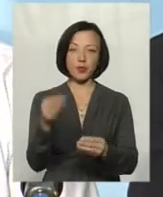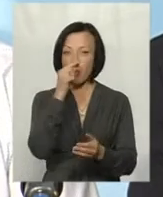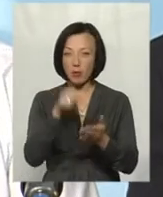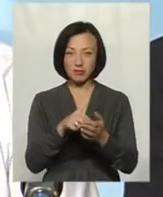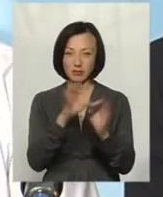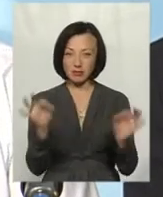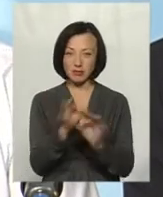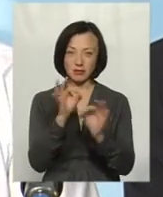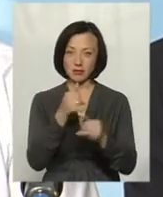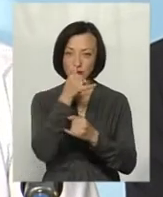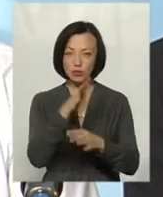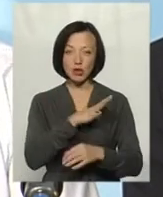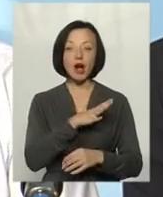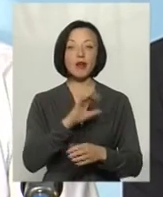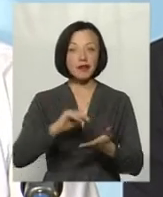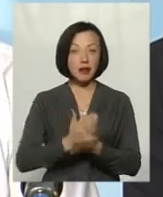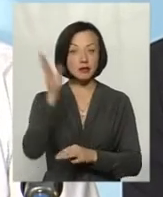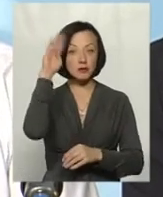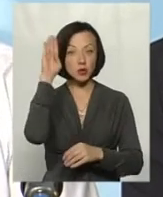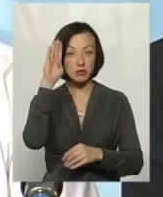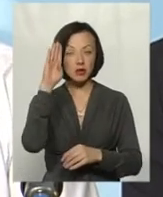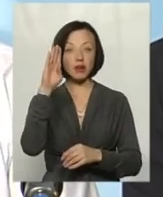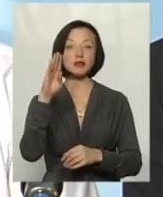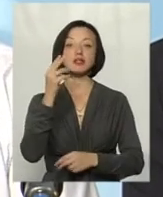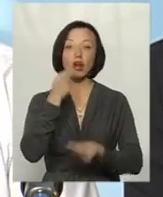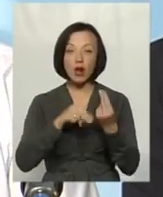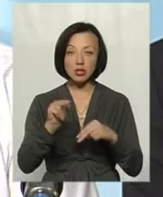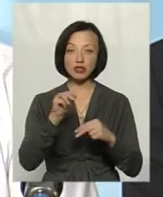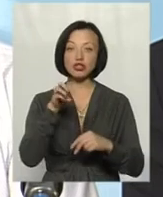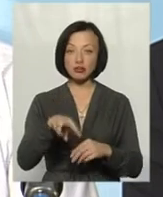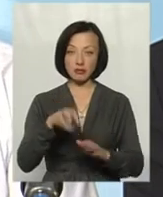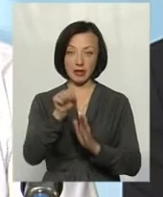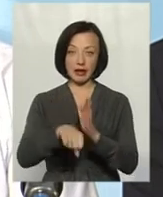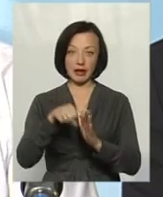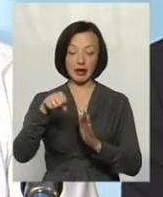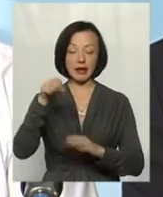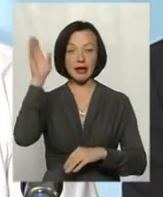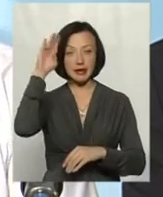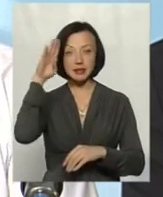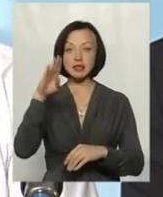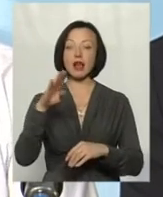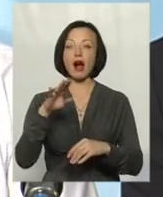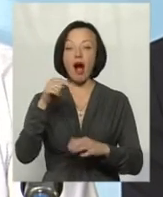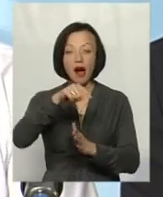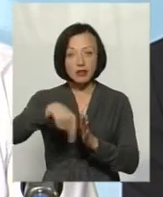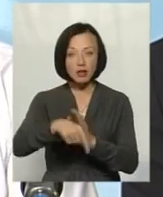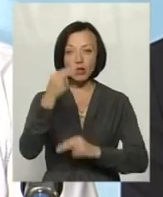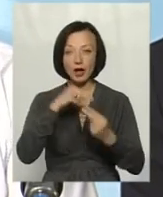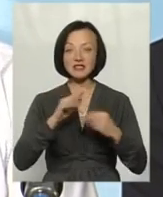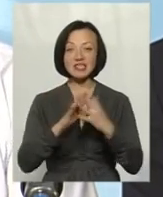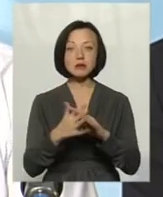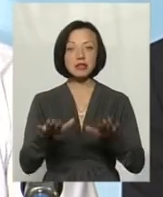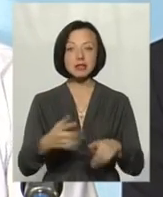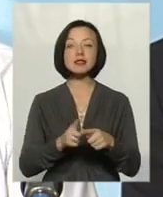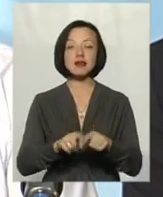Тому моя думка, що якість води на порядок краща, чим в криницях. І в сільській місцевості однозначно